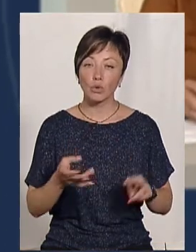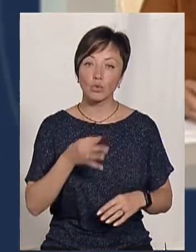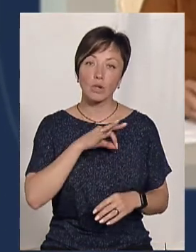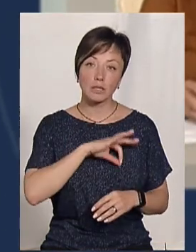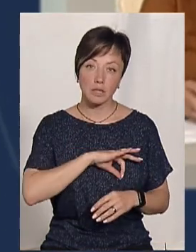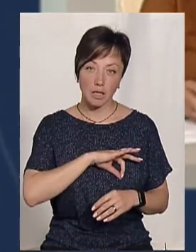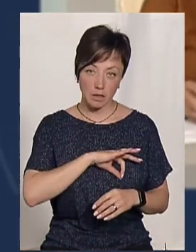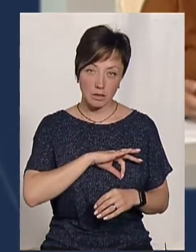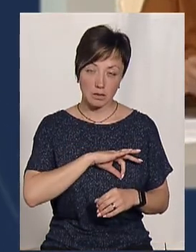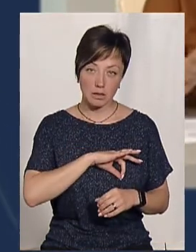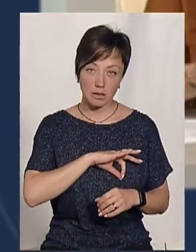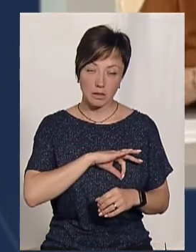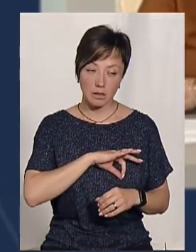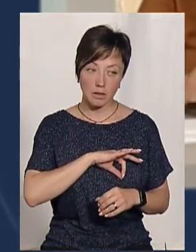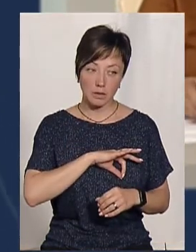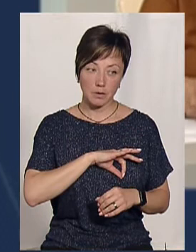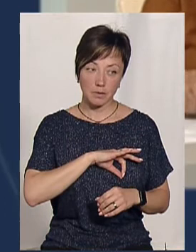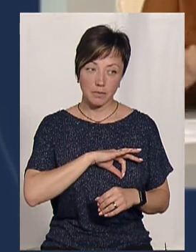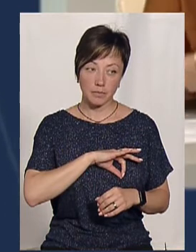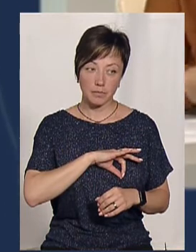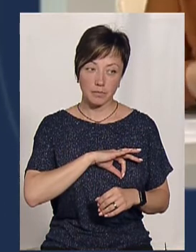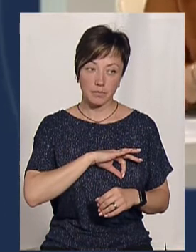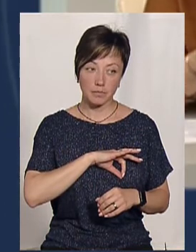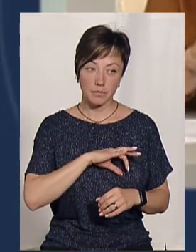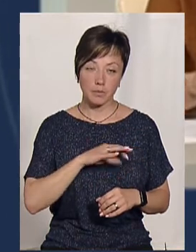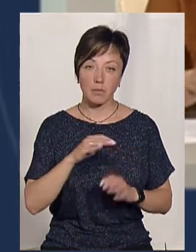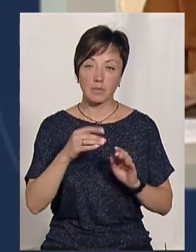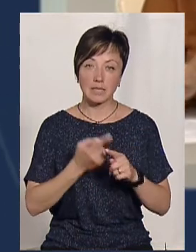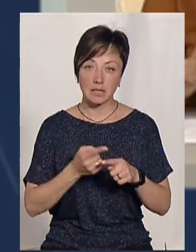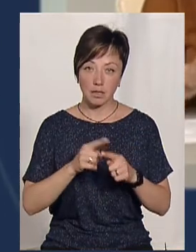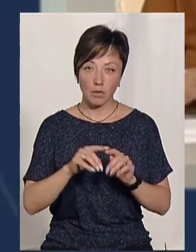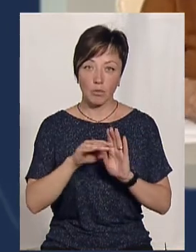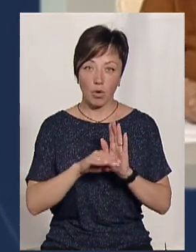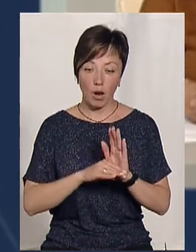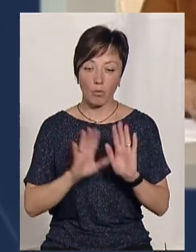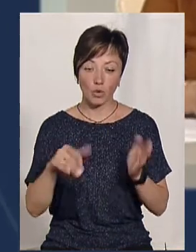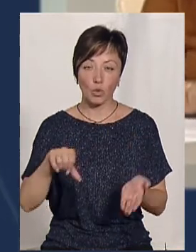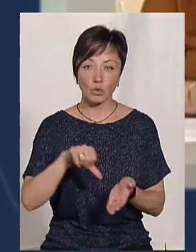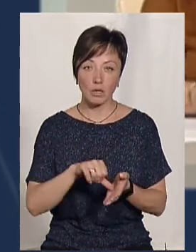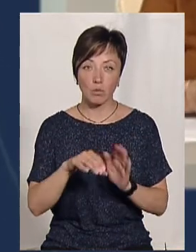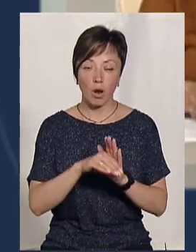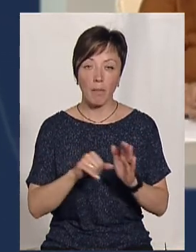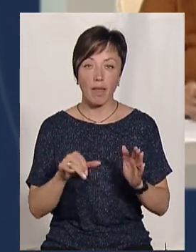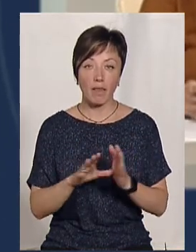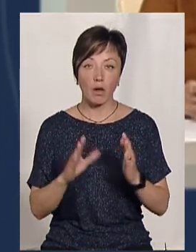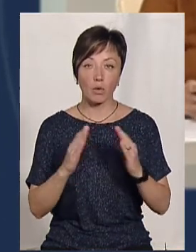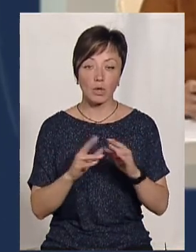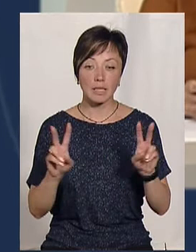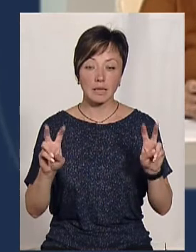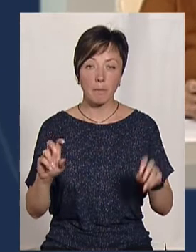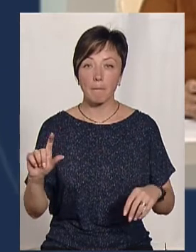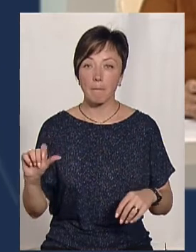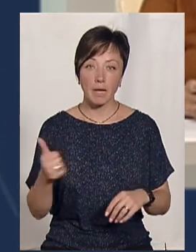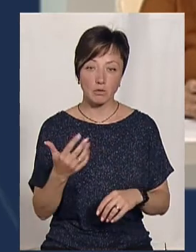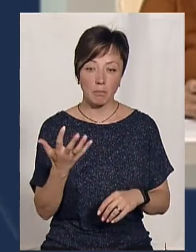скористається, скажімо, програмою, стане учасником програми «Енергодім», в числі перших